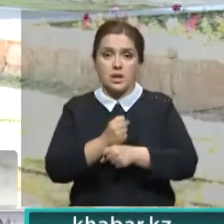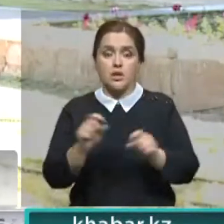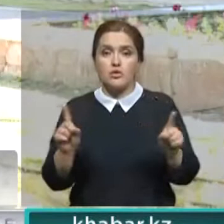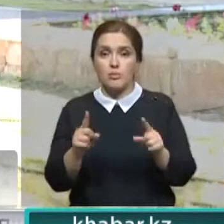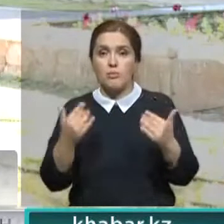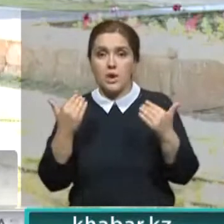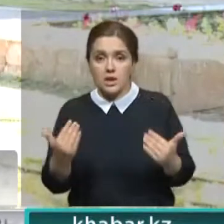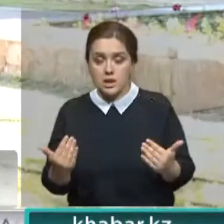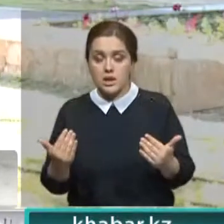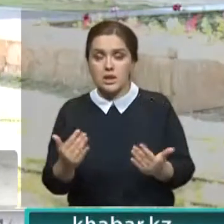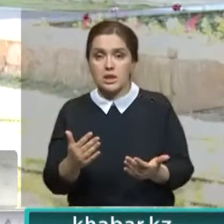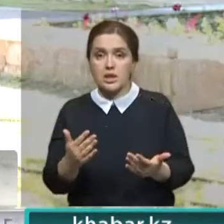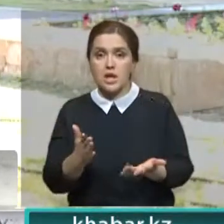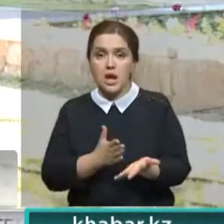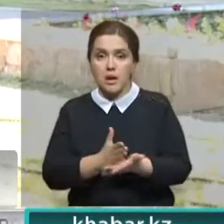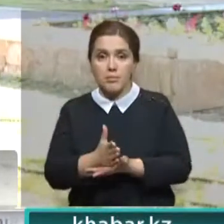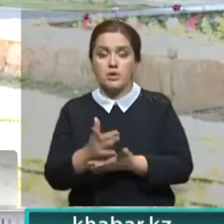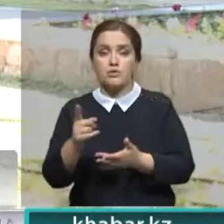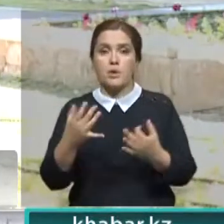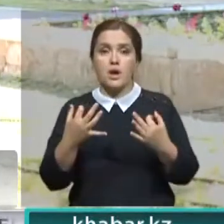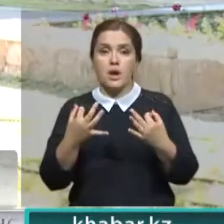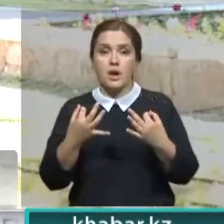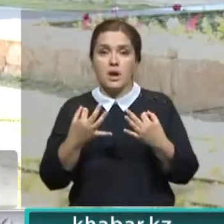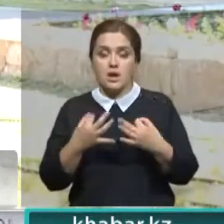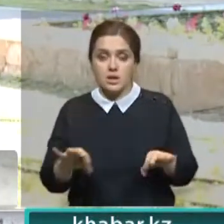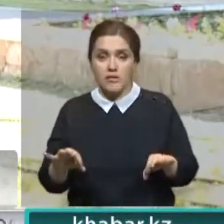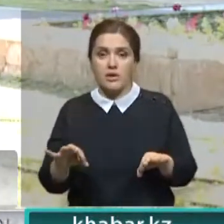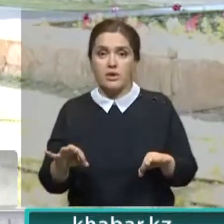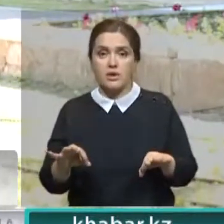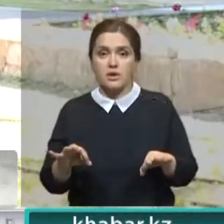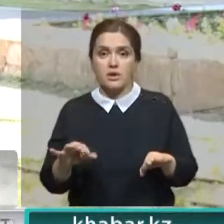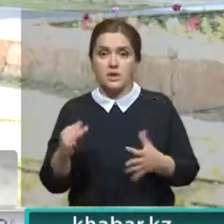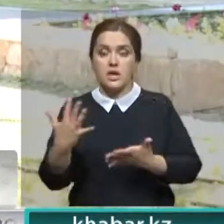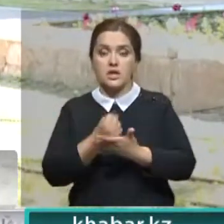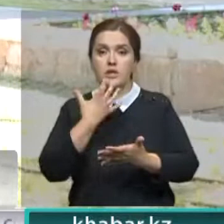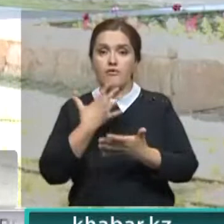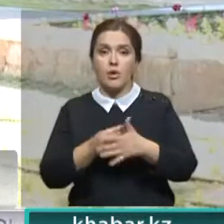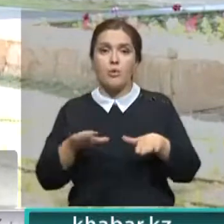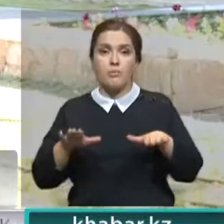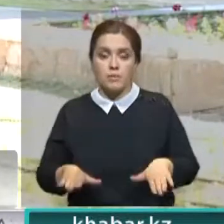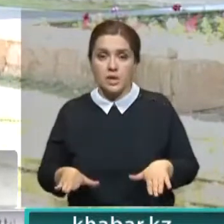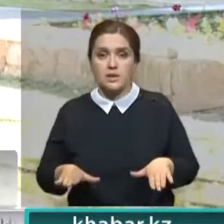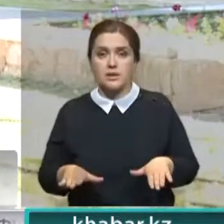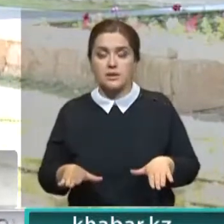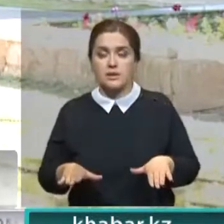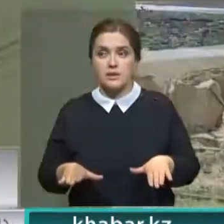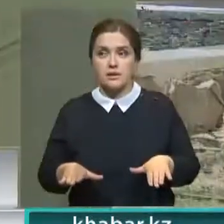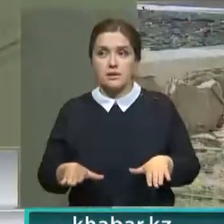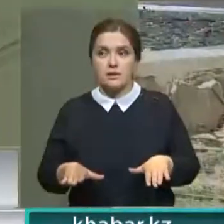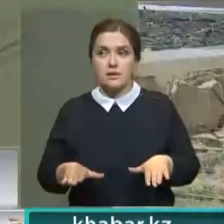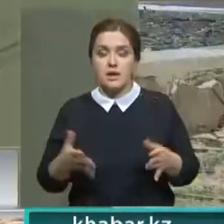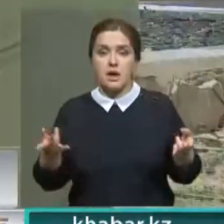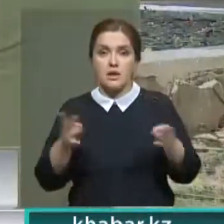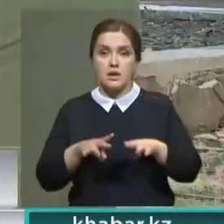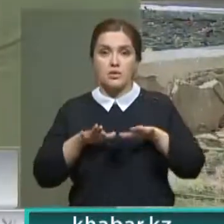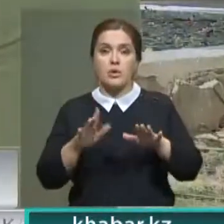они направили их, для того, чтобы они освободились и нашли свое место. Соответственно, остается дело